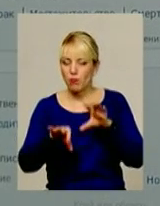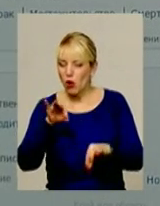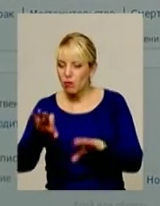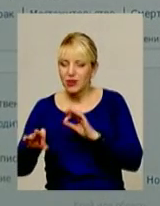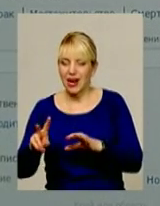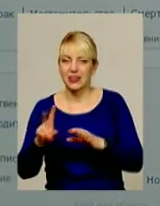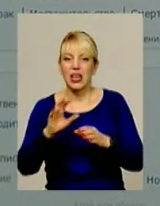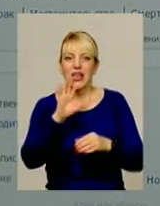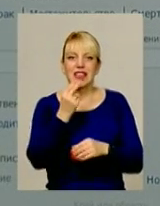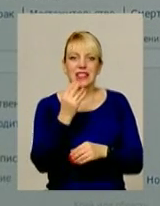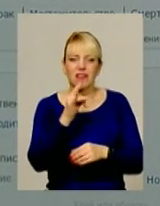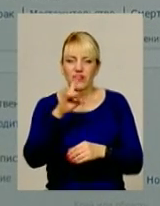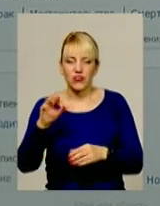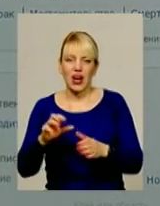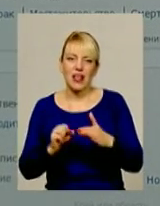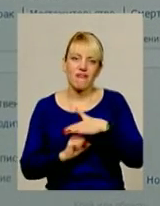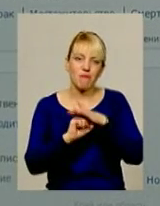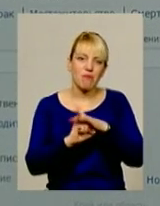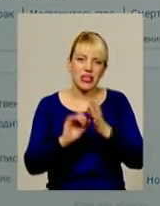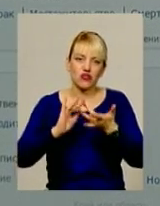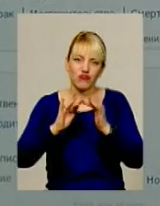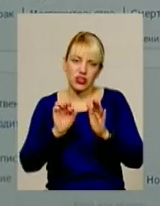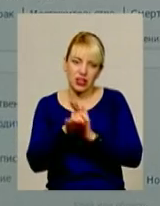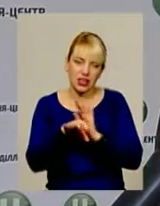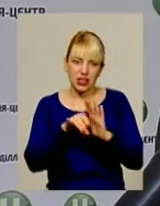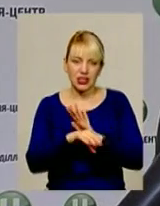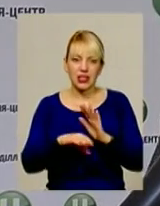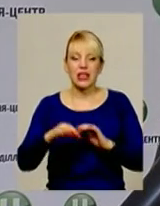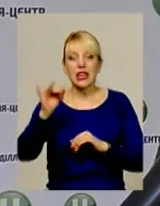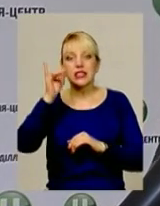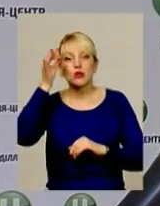єдину базу генеалогічні документи та навіть спогади окремих людей.